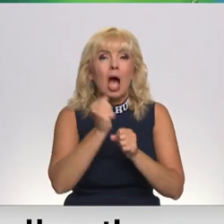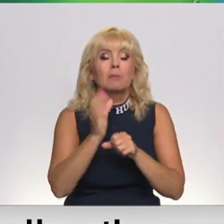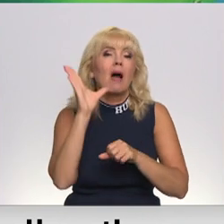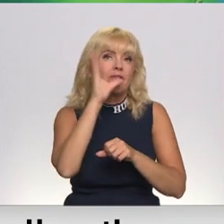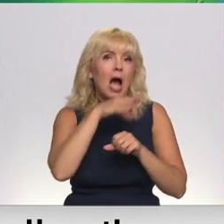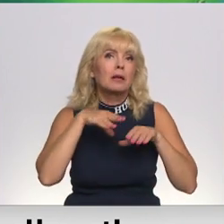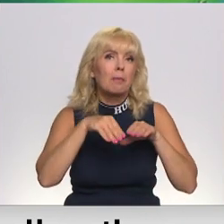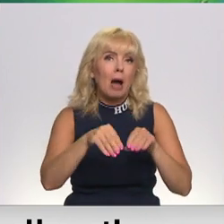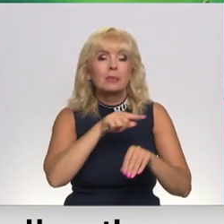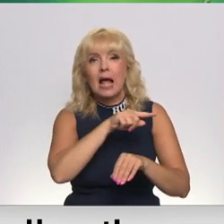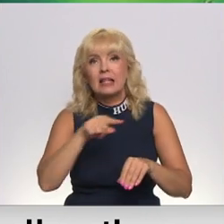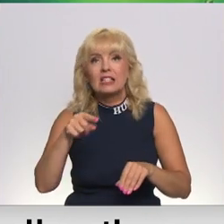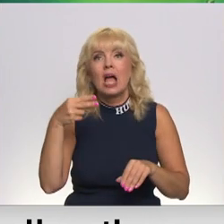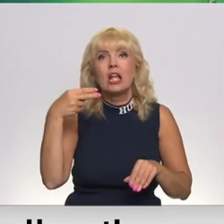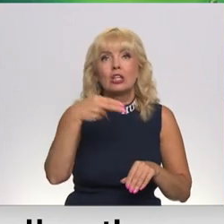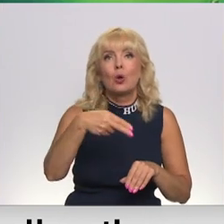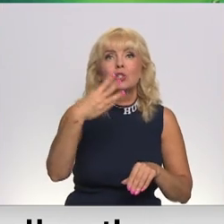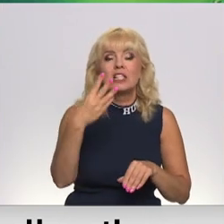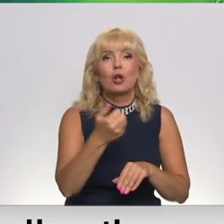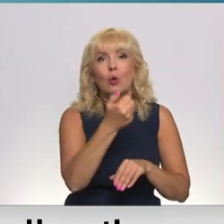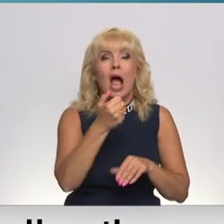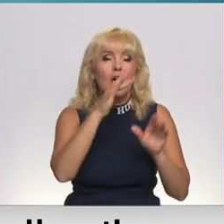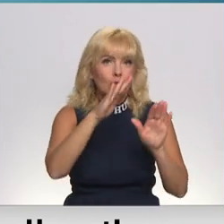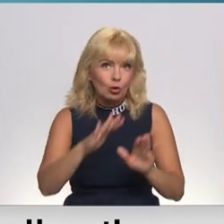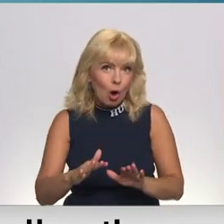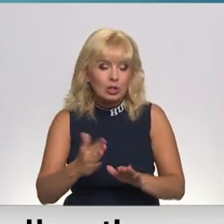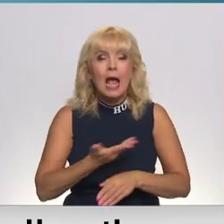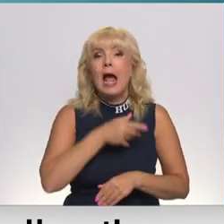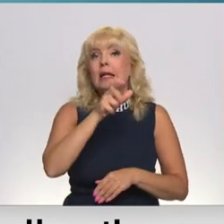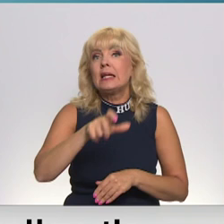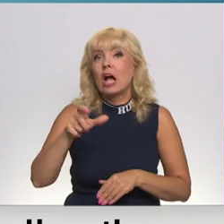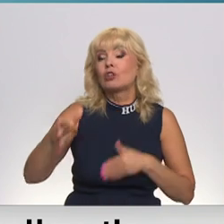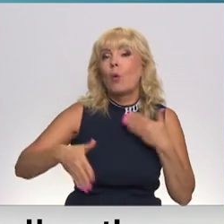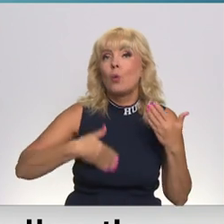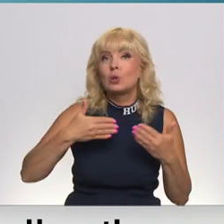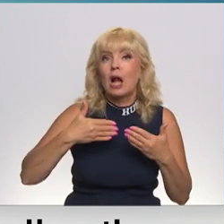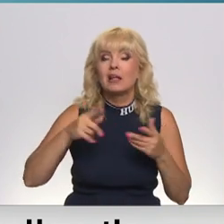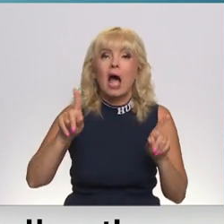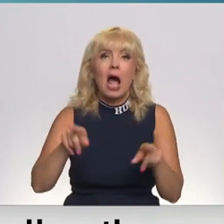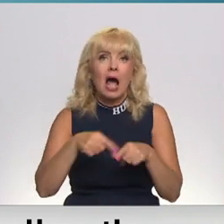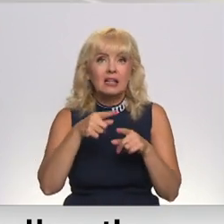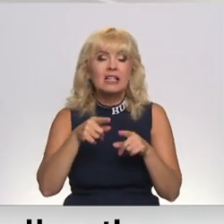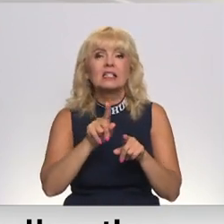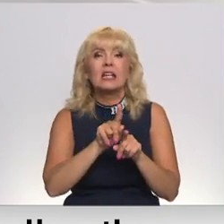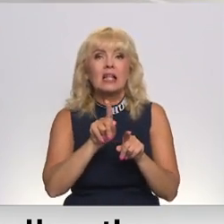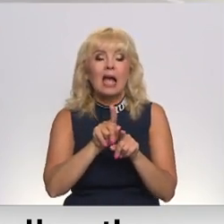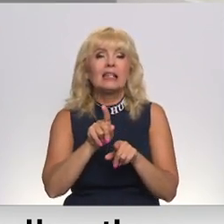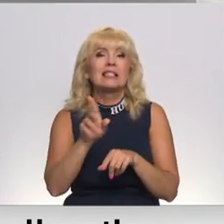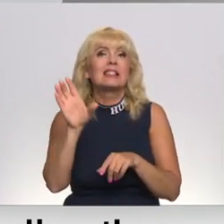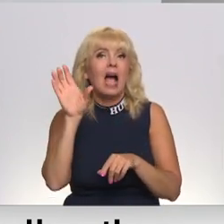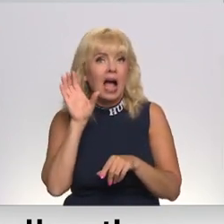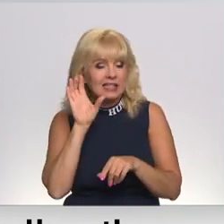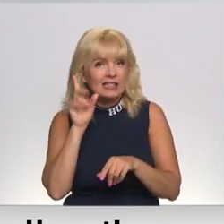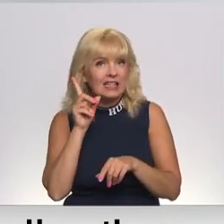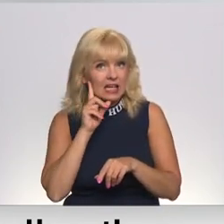pabeigt līdz 2024. gada rudenī. Arī iedzīvotāja bažas attīstītājs esot sadzirdējis. Patlabam tiek